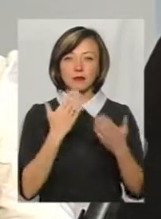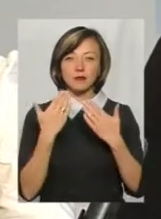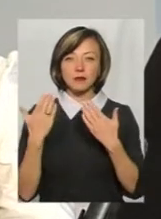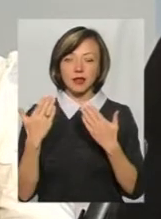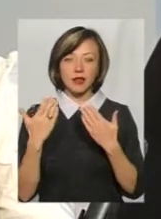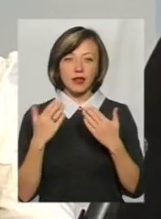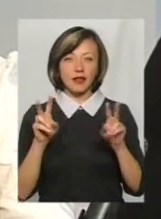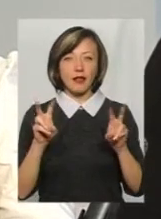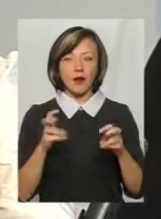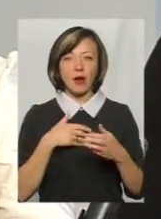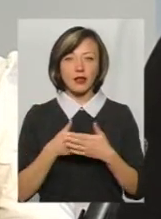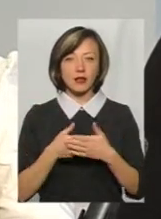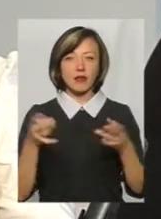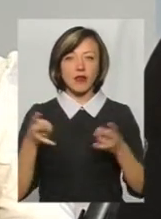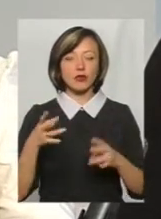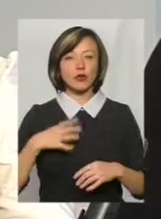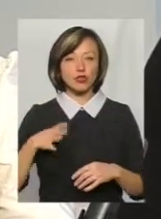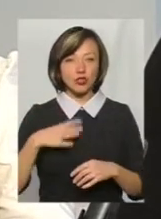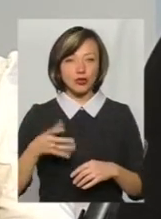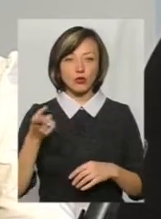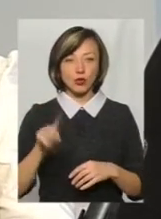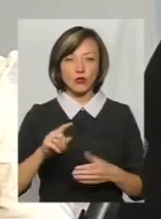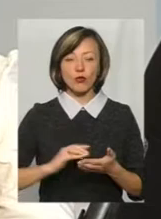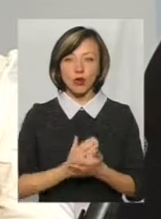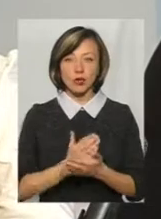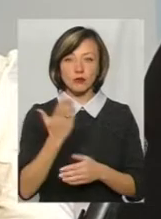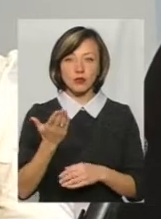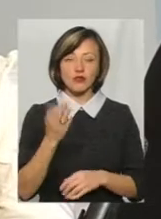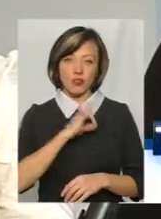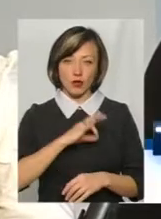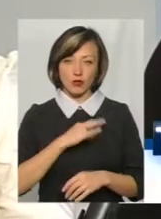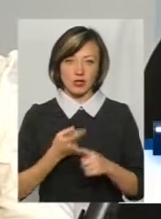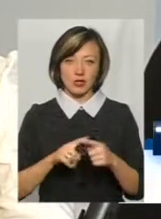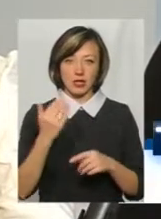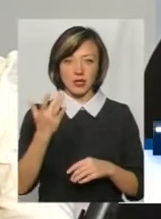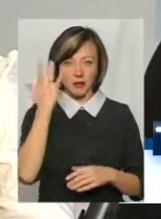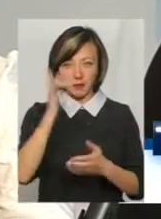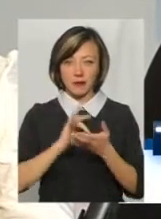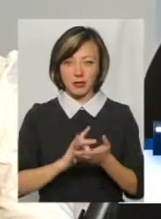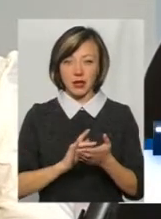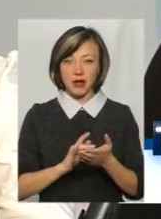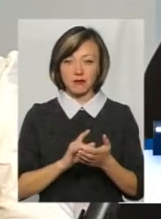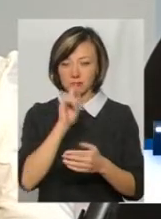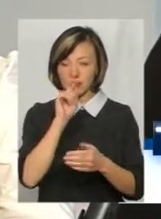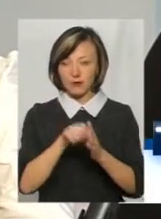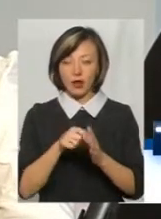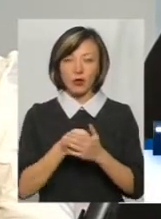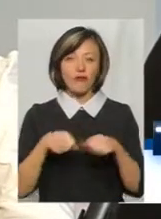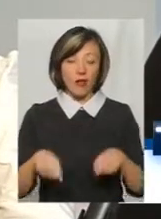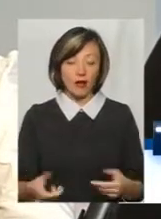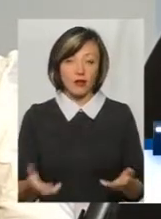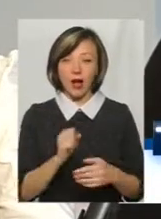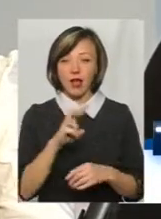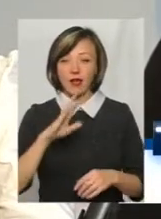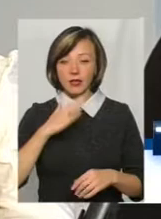активності, варто очікувати того, що політики будуть вас використовувати. Це нормально. Їхня мета прийти до влади. Але